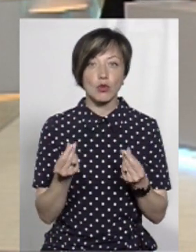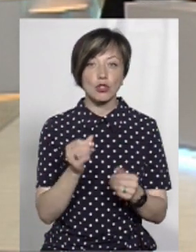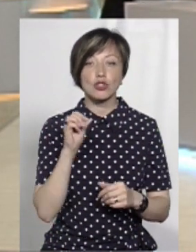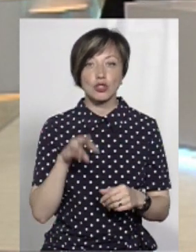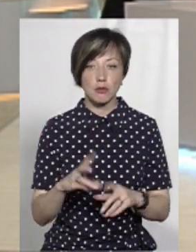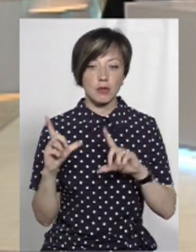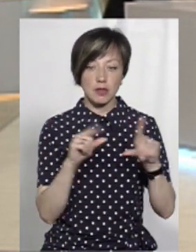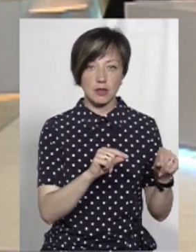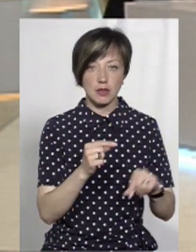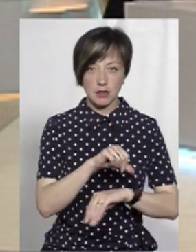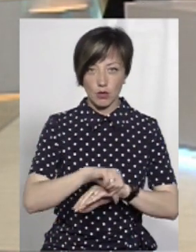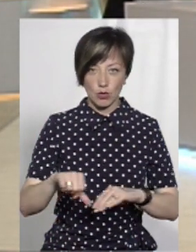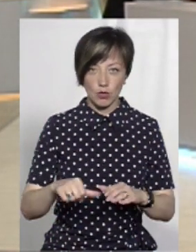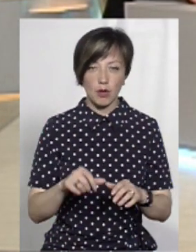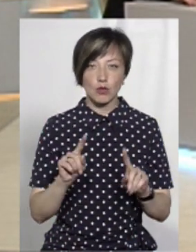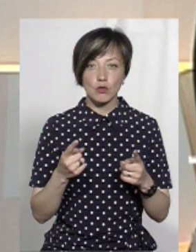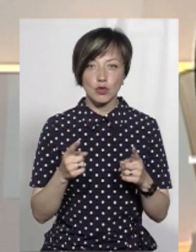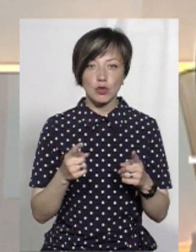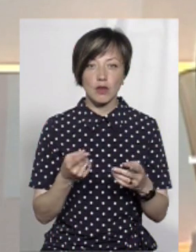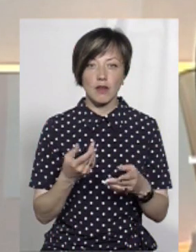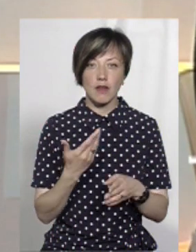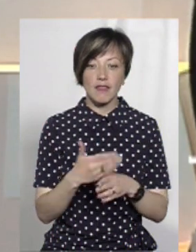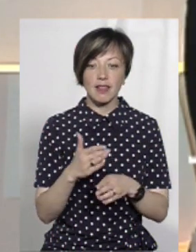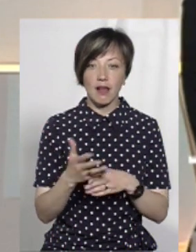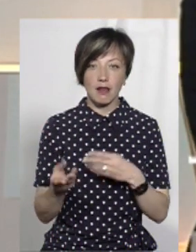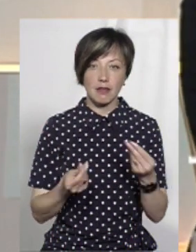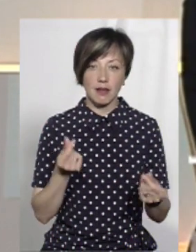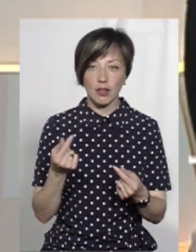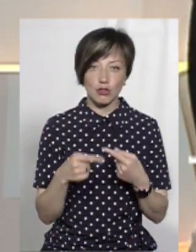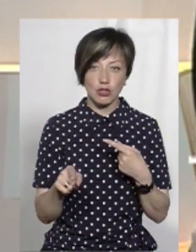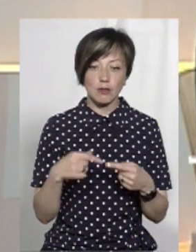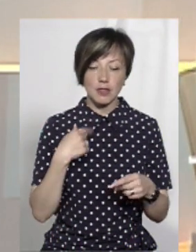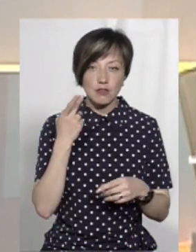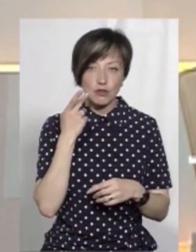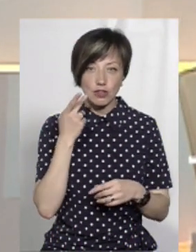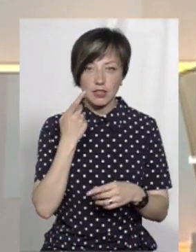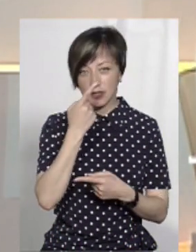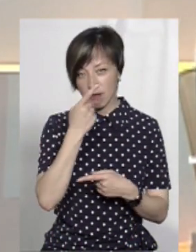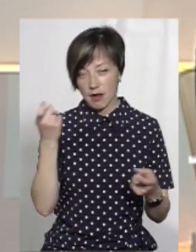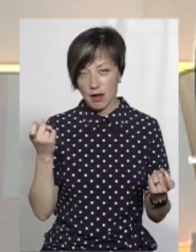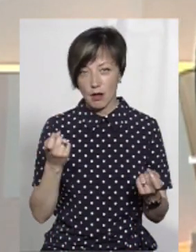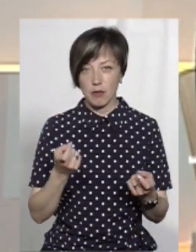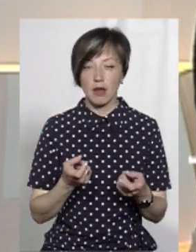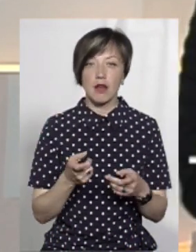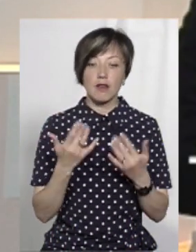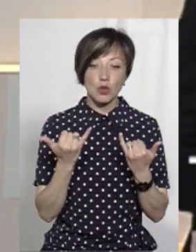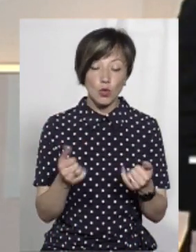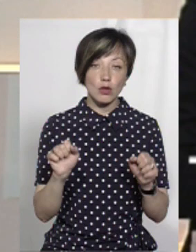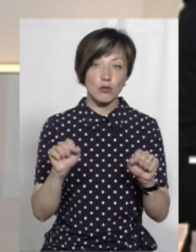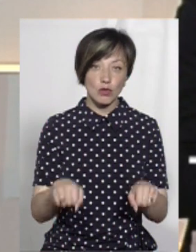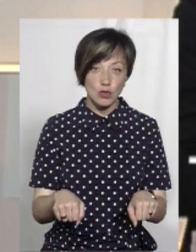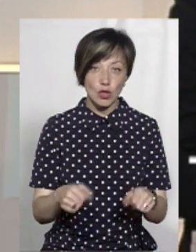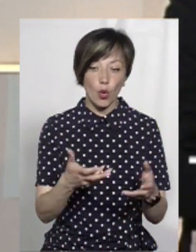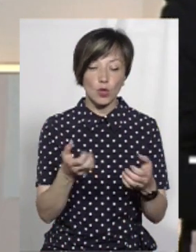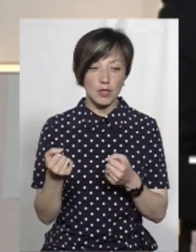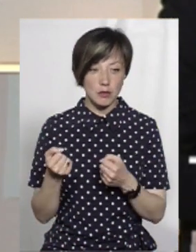кошти, ніж вони працюють там за кордоном, тому що видатки у них інші. І ми про це кожен раз заявляємо інвестору, що ви сьогодні можете